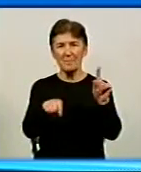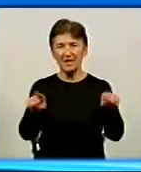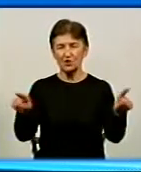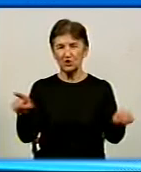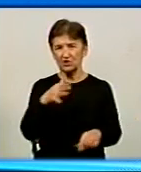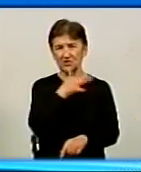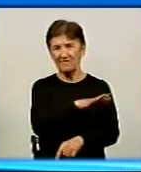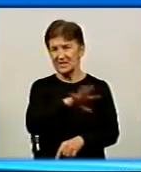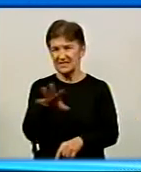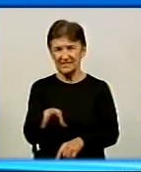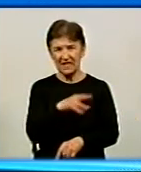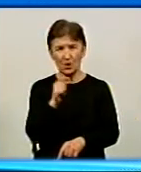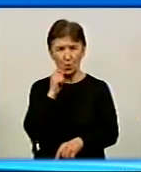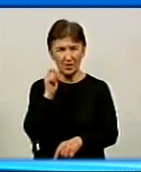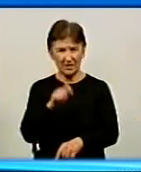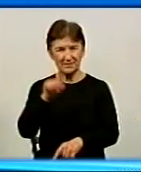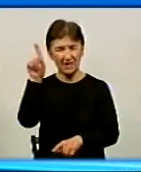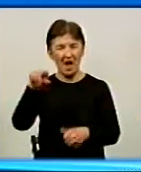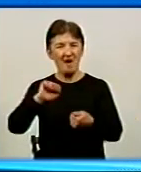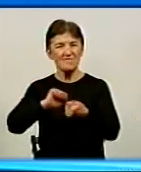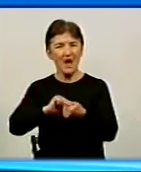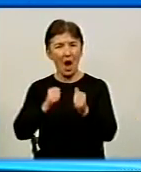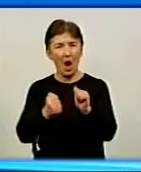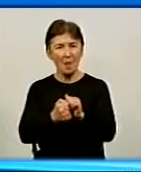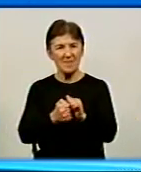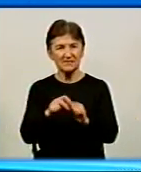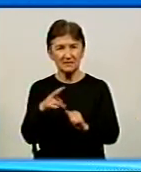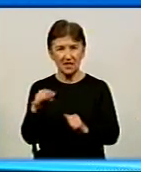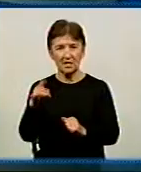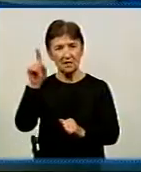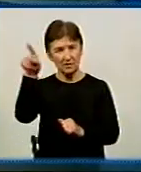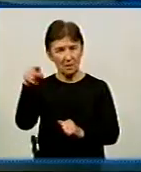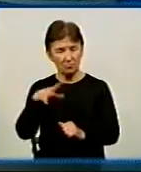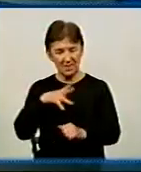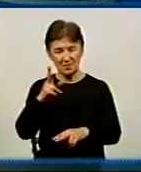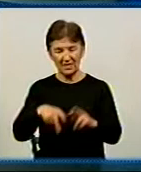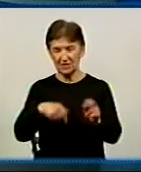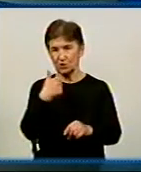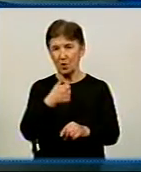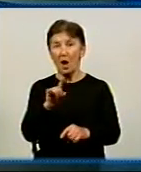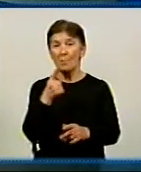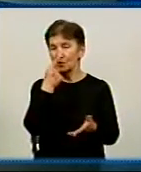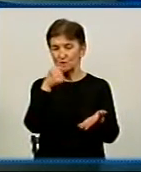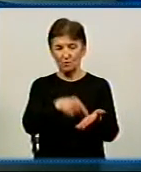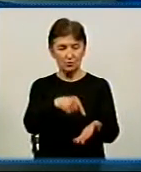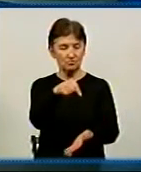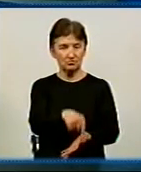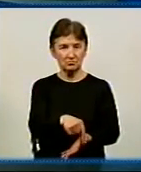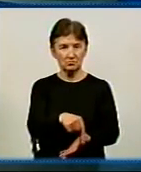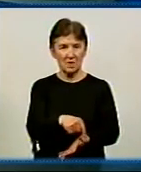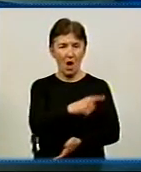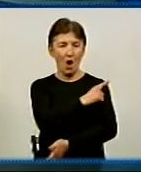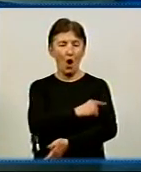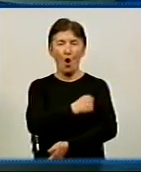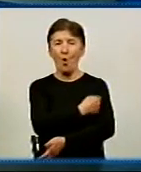Україні ви влаштовуєте. У Кам'янському було, ось, наприклад, знаю, наприкінці минулого року. Чому у Кропивницькому про госпітальство ви